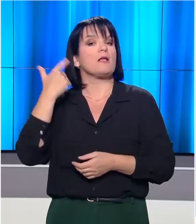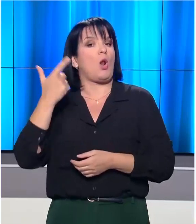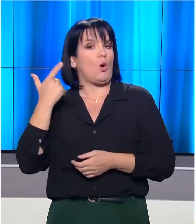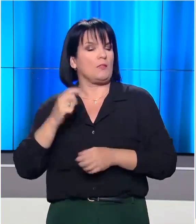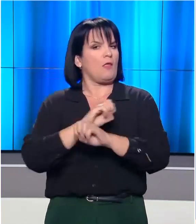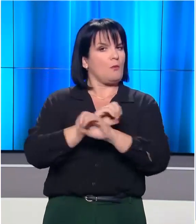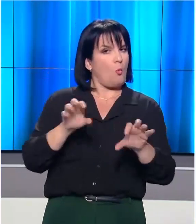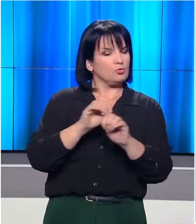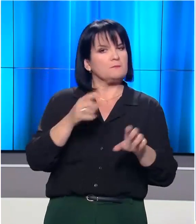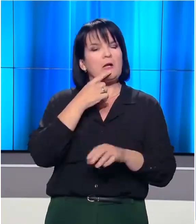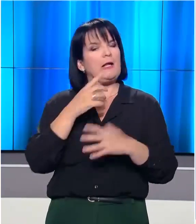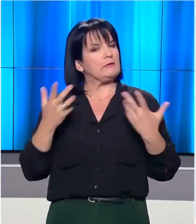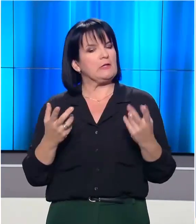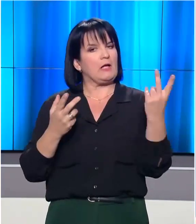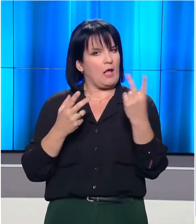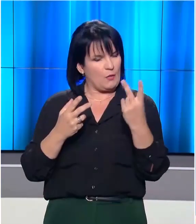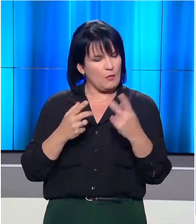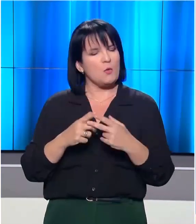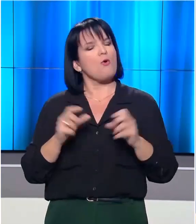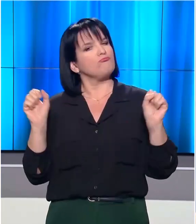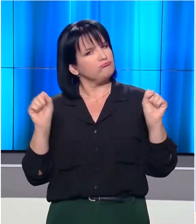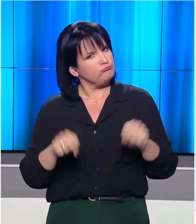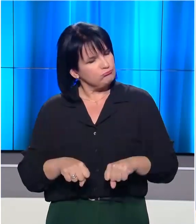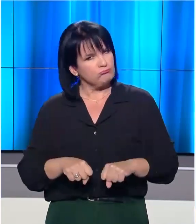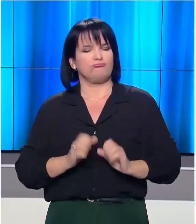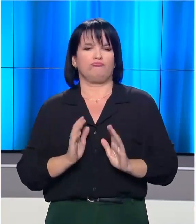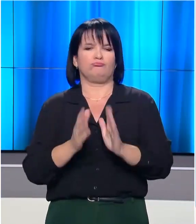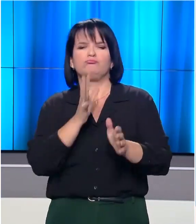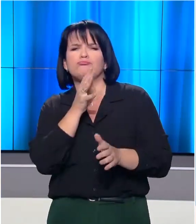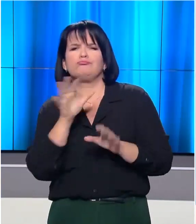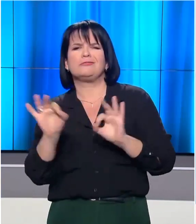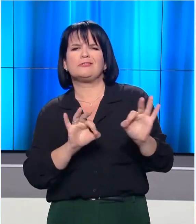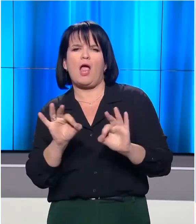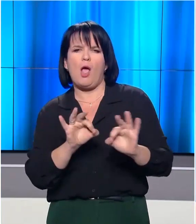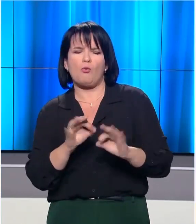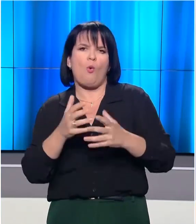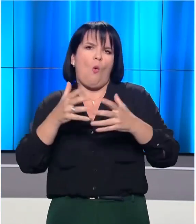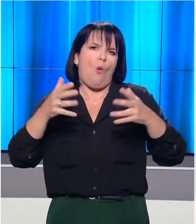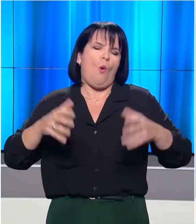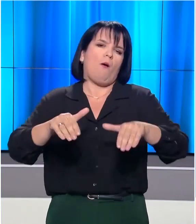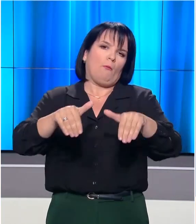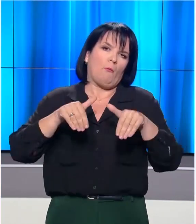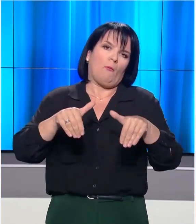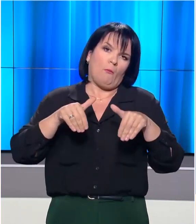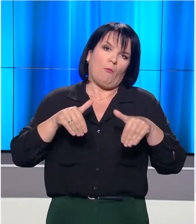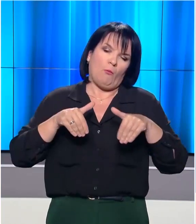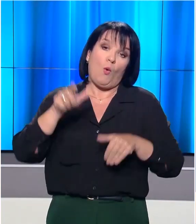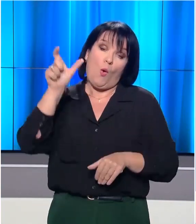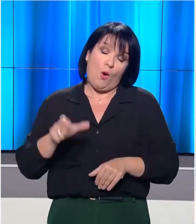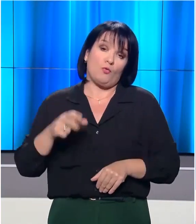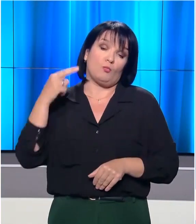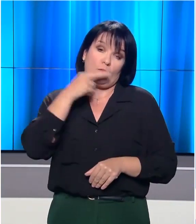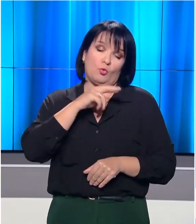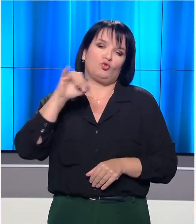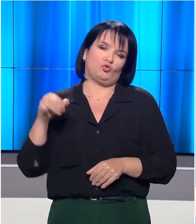Δημοσίευματα αναφέρουν πως οι δύο πλευρές έχουν ήδη καταλήξει σε προσχέδιο ύστερα από τεράστιες υποχωρήσεις όμως του Μπορίς